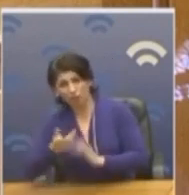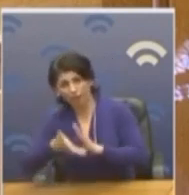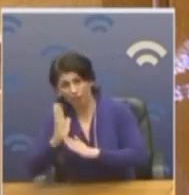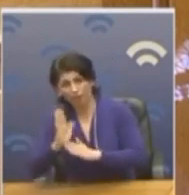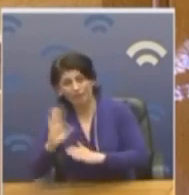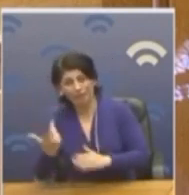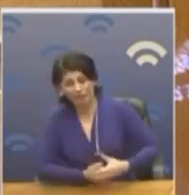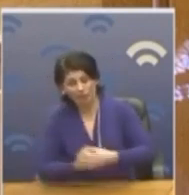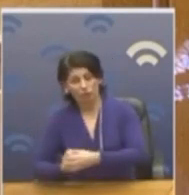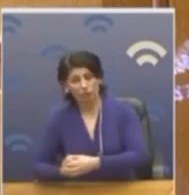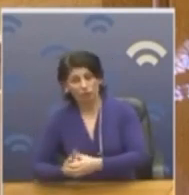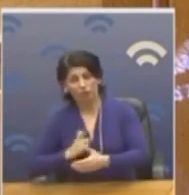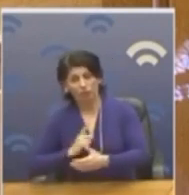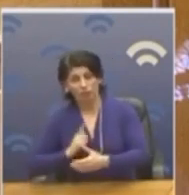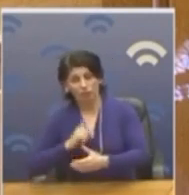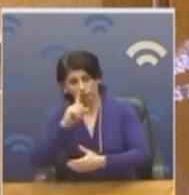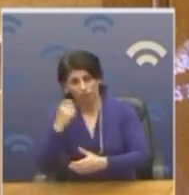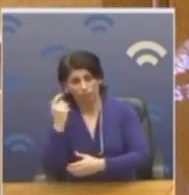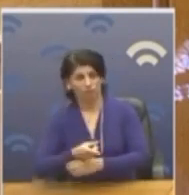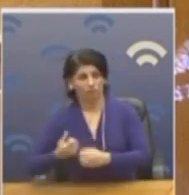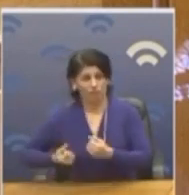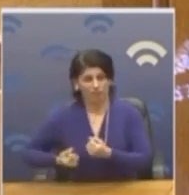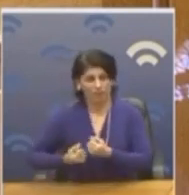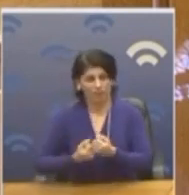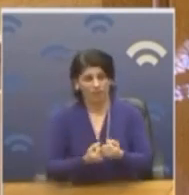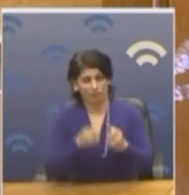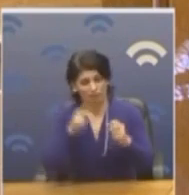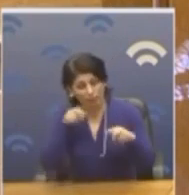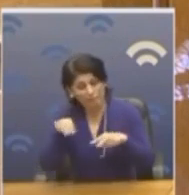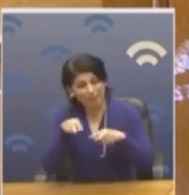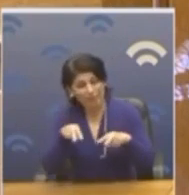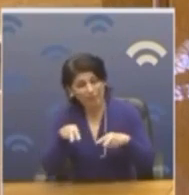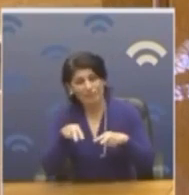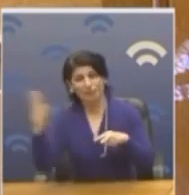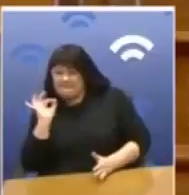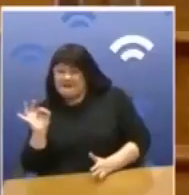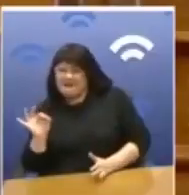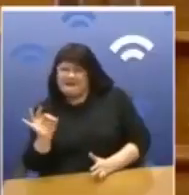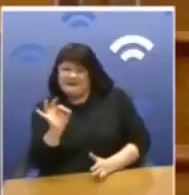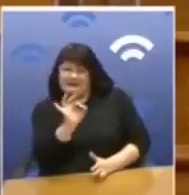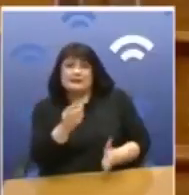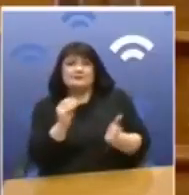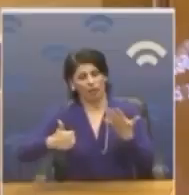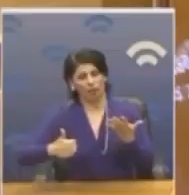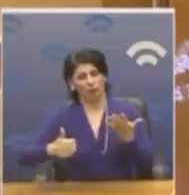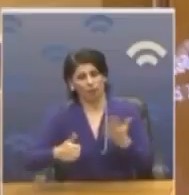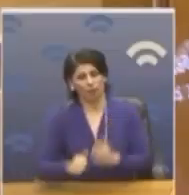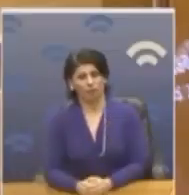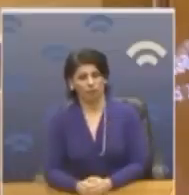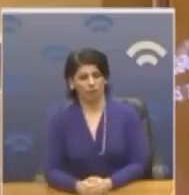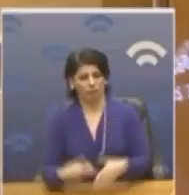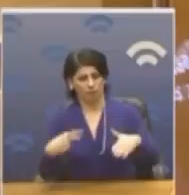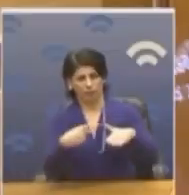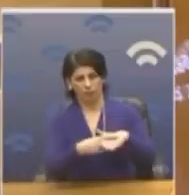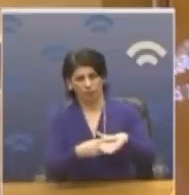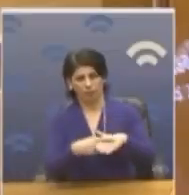προσμένεται να σας επιβάλλουν Ή της ενισχυμένης επιτήρησης Ή της τροέκας του χρόνου Δεν τα ξέρουμε Οι τράπεζες